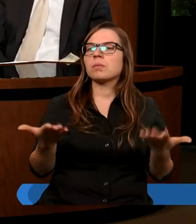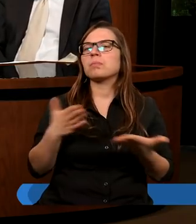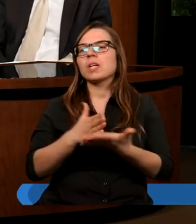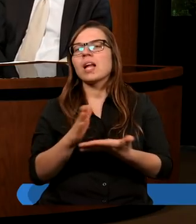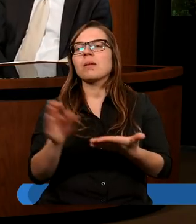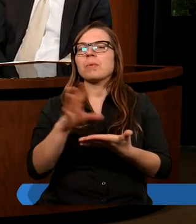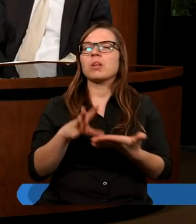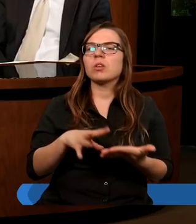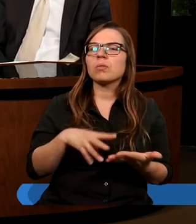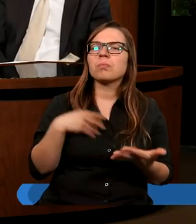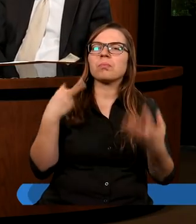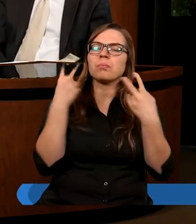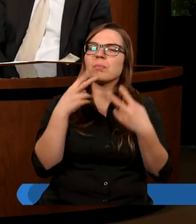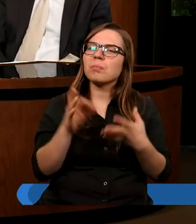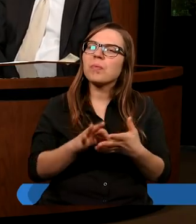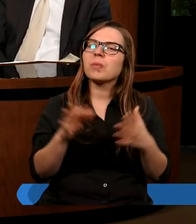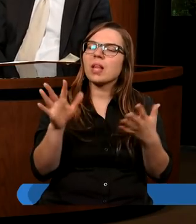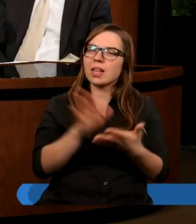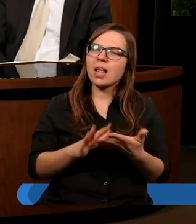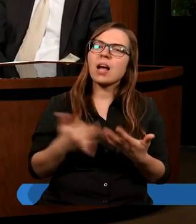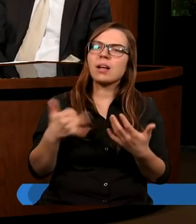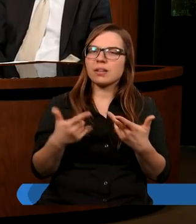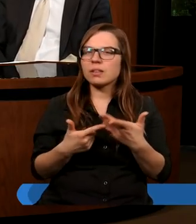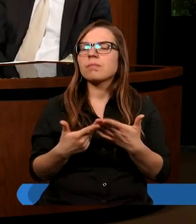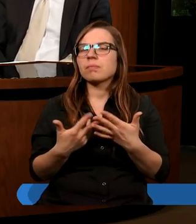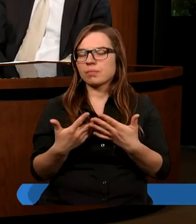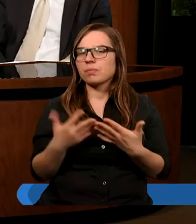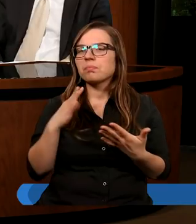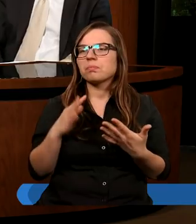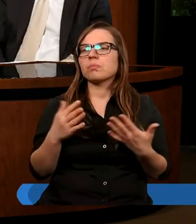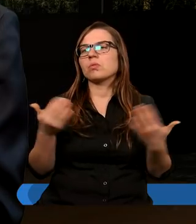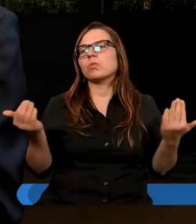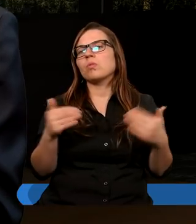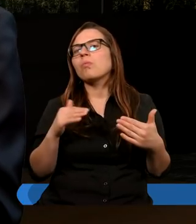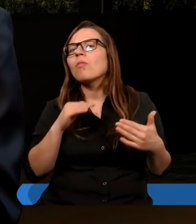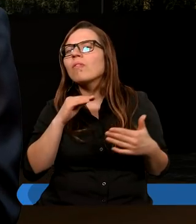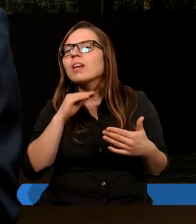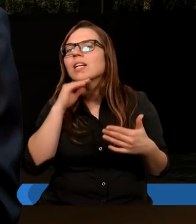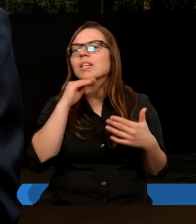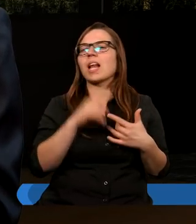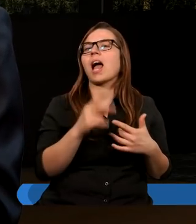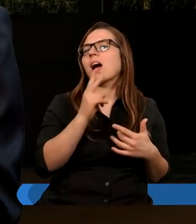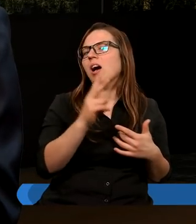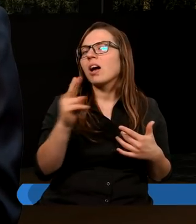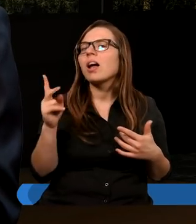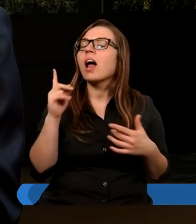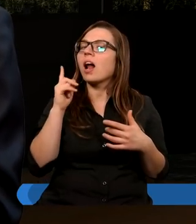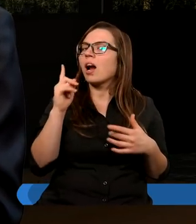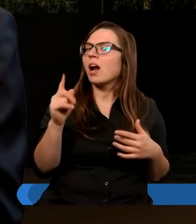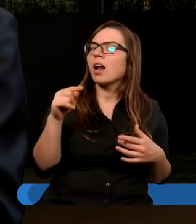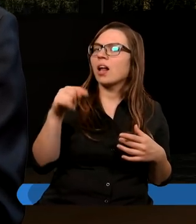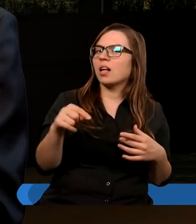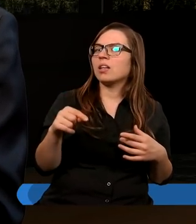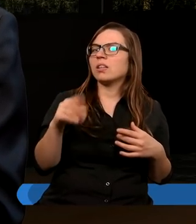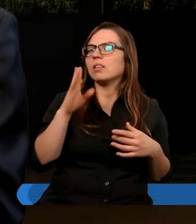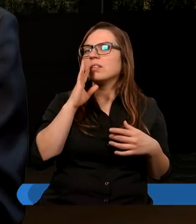Biblię, przeczytaj pewne teksty i tak dalej. Tak. Może wystarczające dla kogoś, ale dla tych, jak